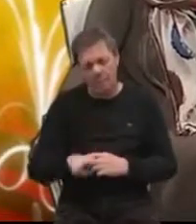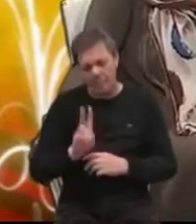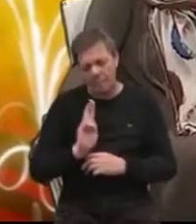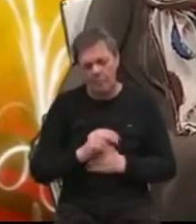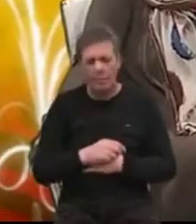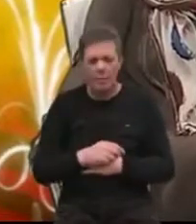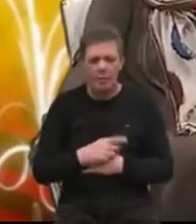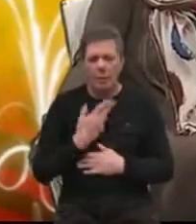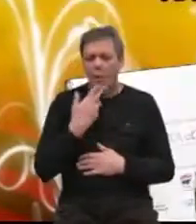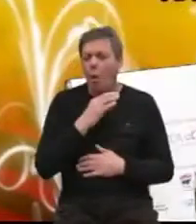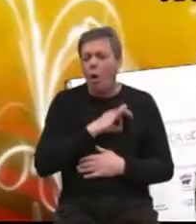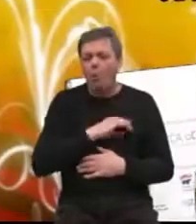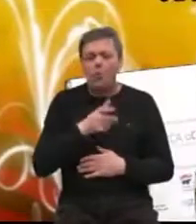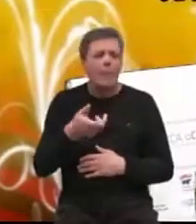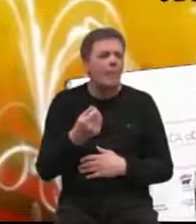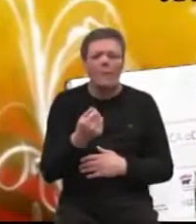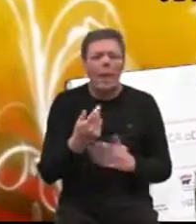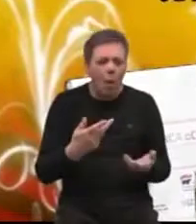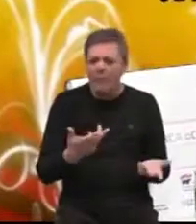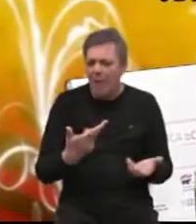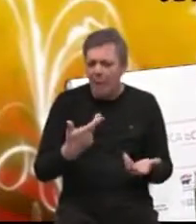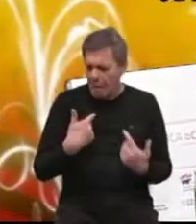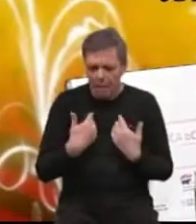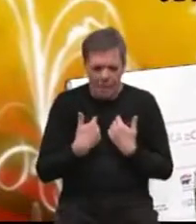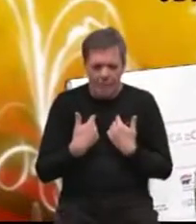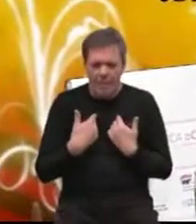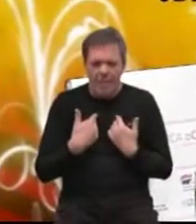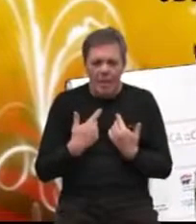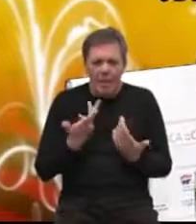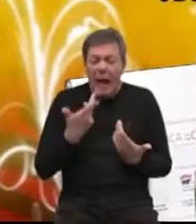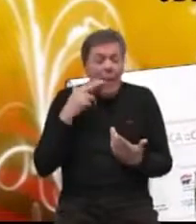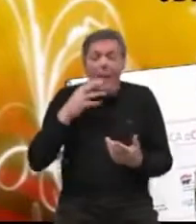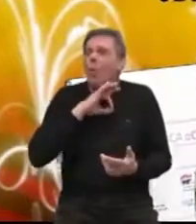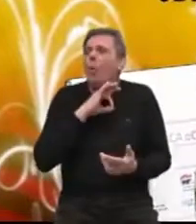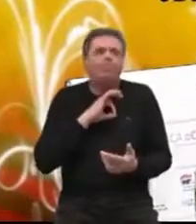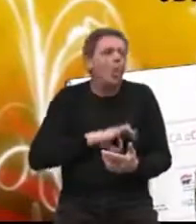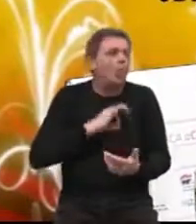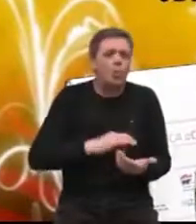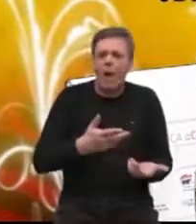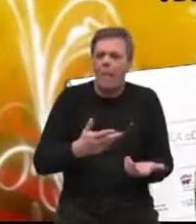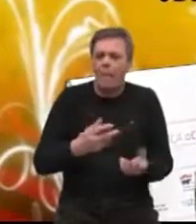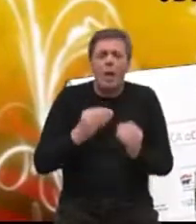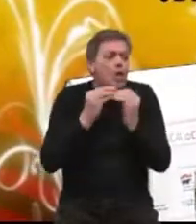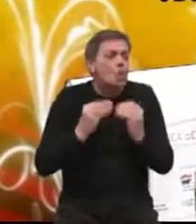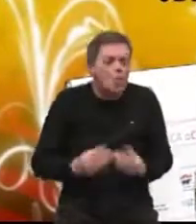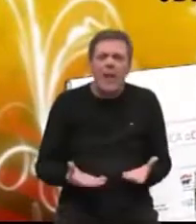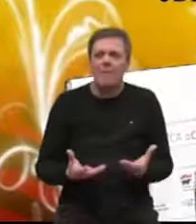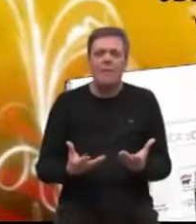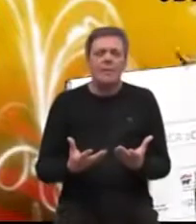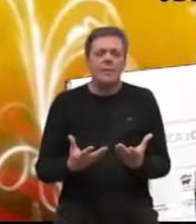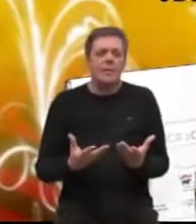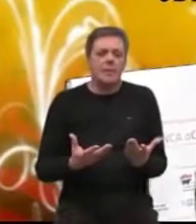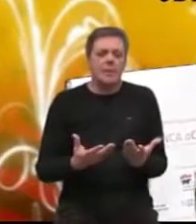Ko je dužan ta financijska sredstva vama? Da li je dužan neko? Da li je dužan sustav? Da li je